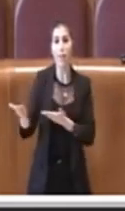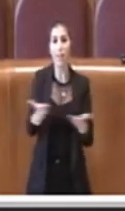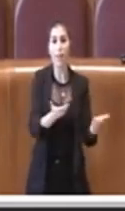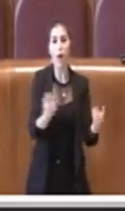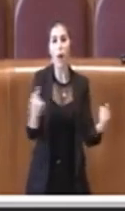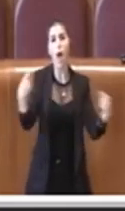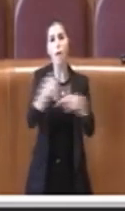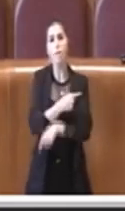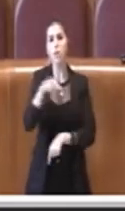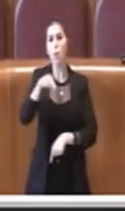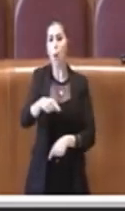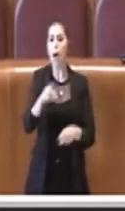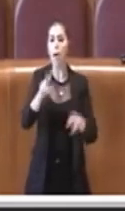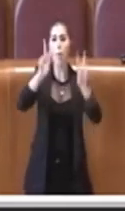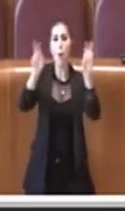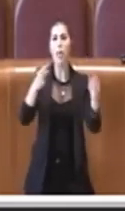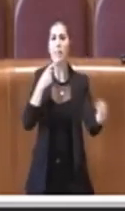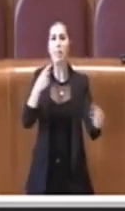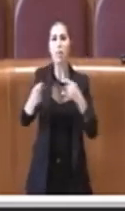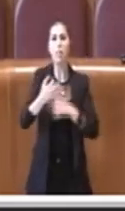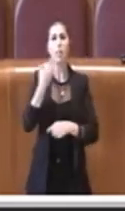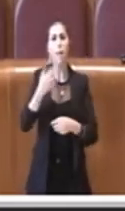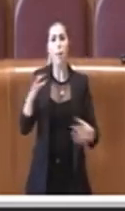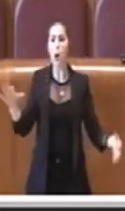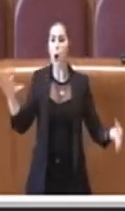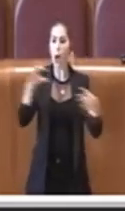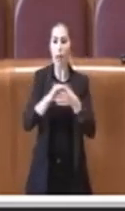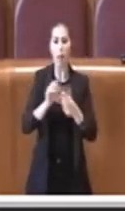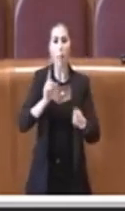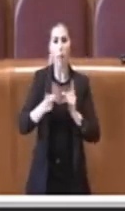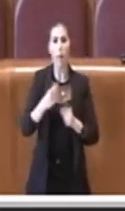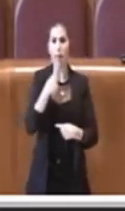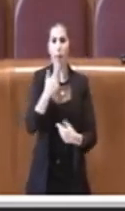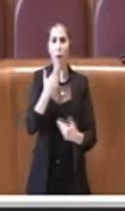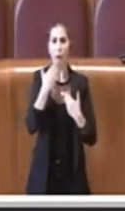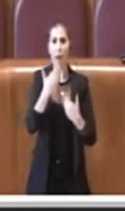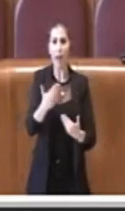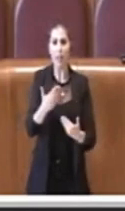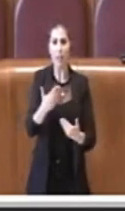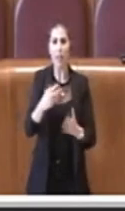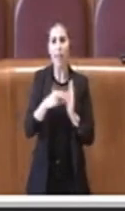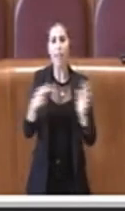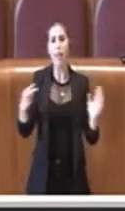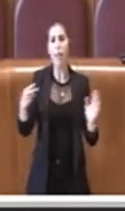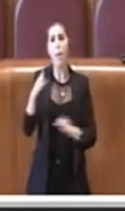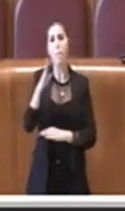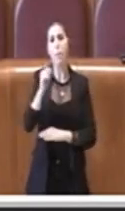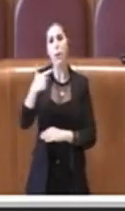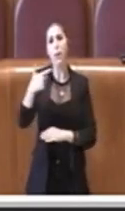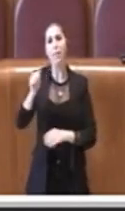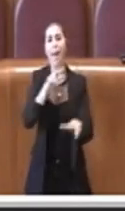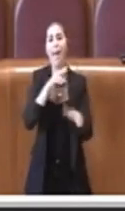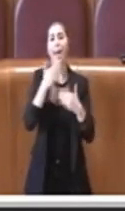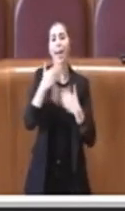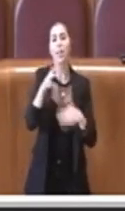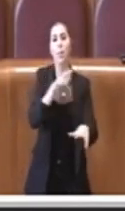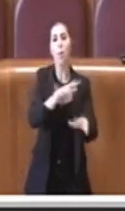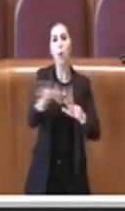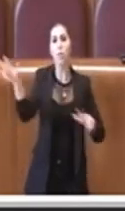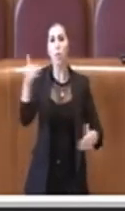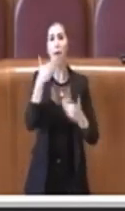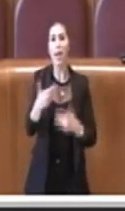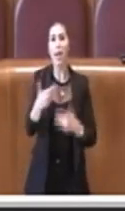discorso ovviamente di carattere politico. Io ringrazio il lavoro dell'ingegner Botta, ringrazio i vari municipi, ringrazio ovviamente